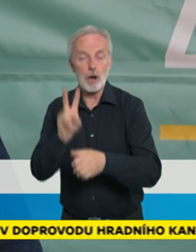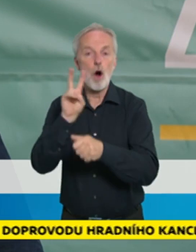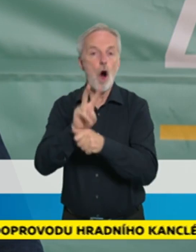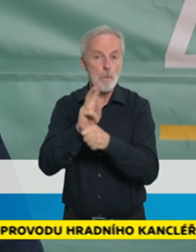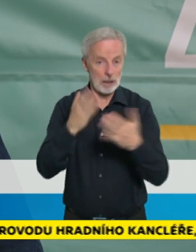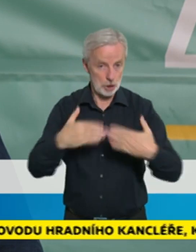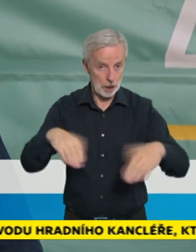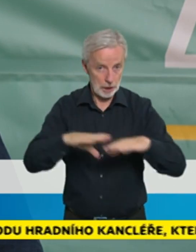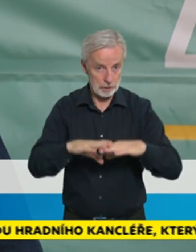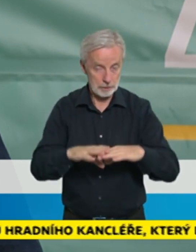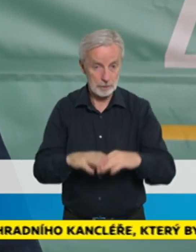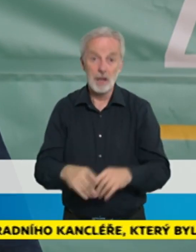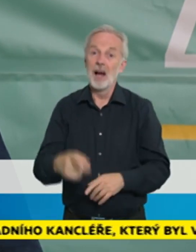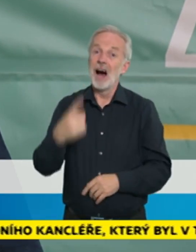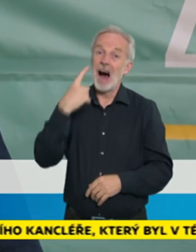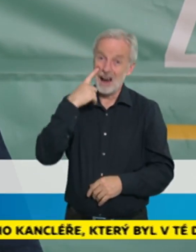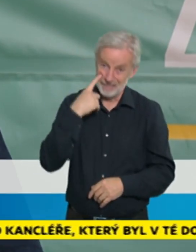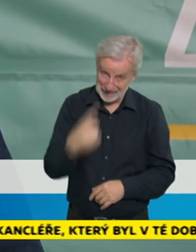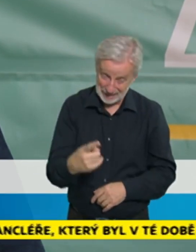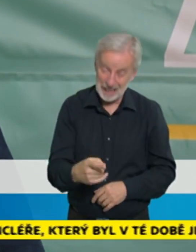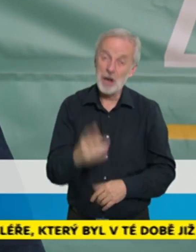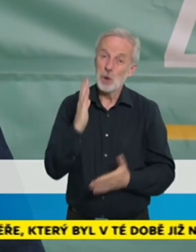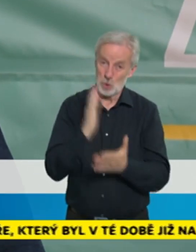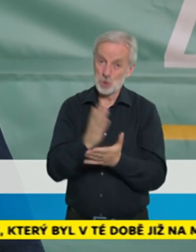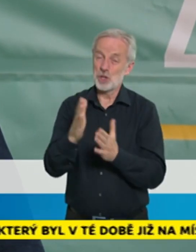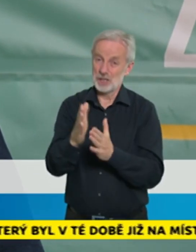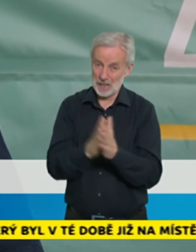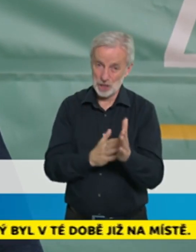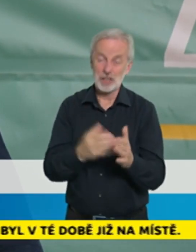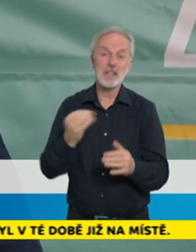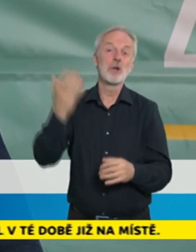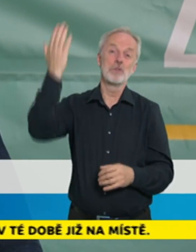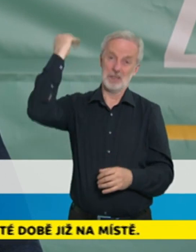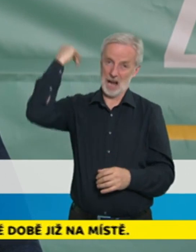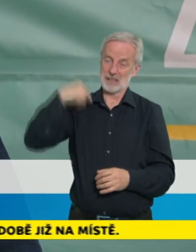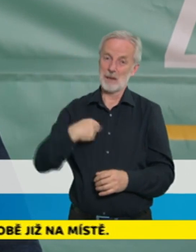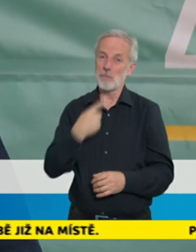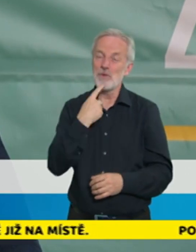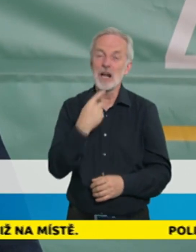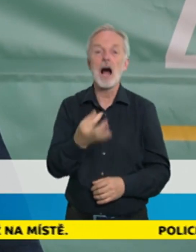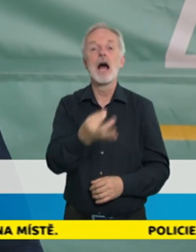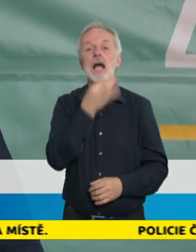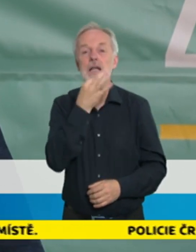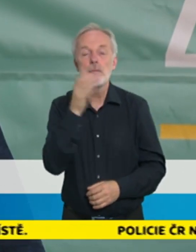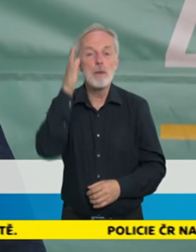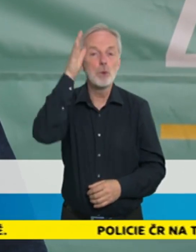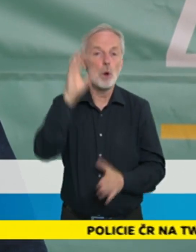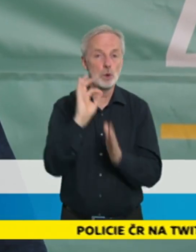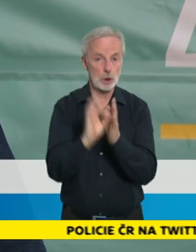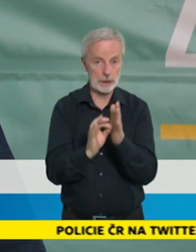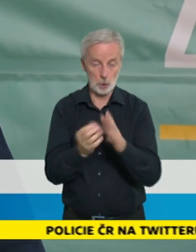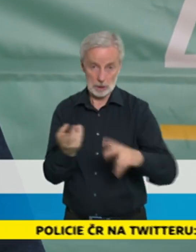začíná plnit to, co jsem tady slibovala v průběhu léta, že pokud dojde ke zhoršení, situace nebude docházet k lockdownu.